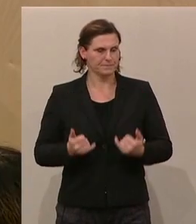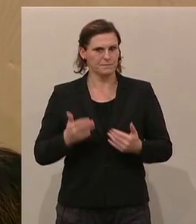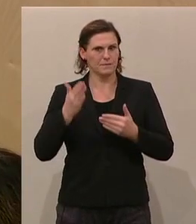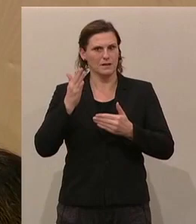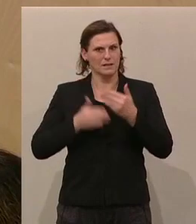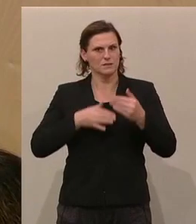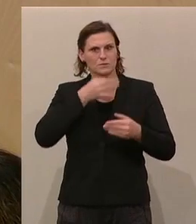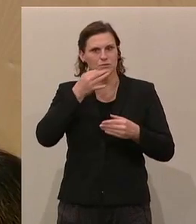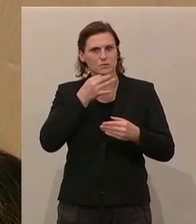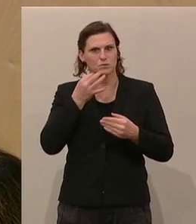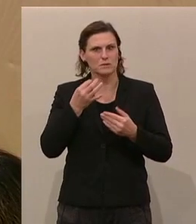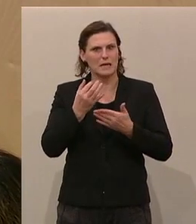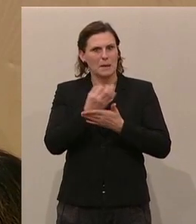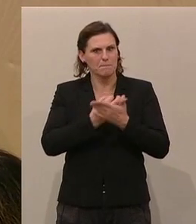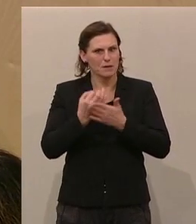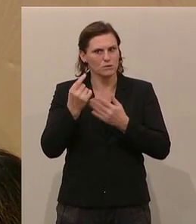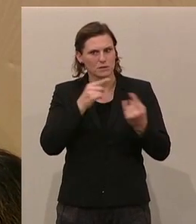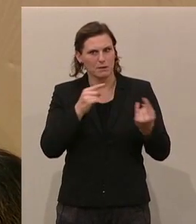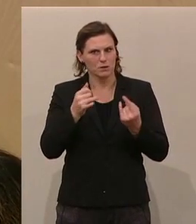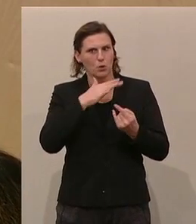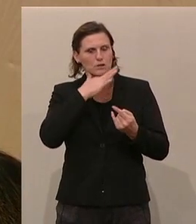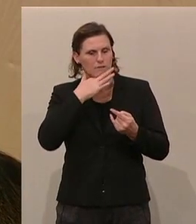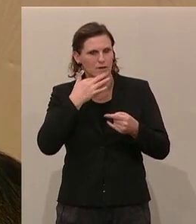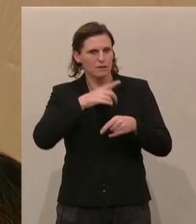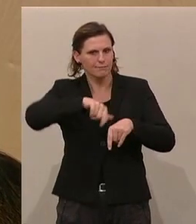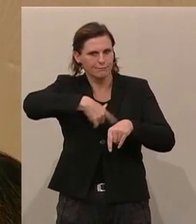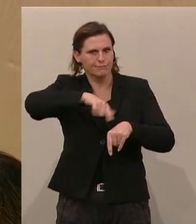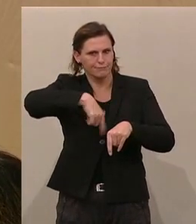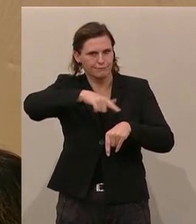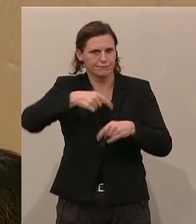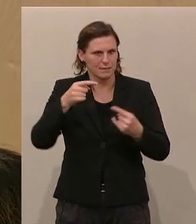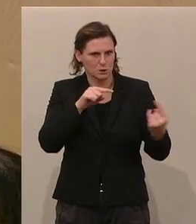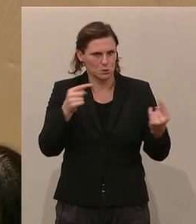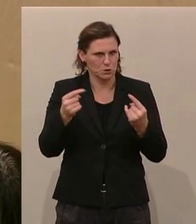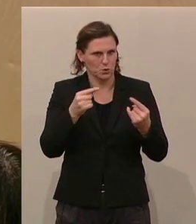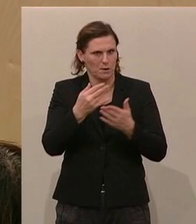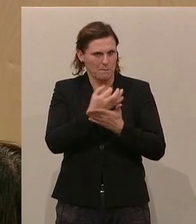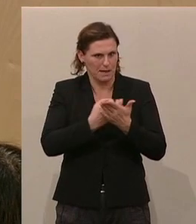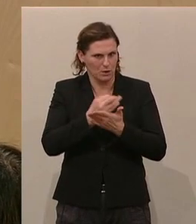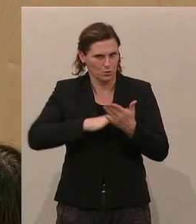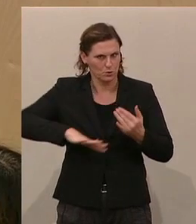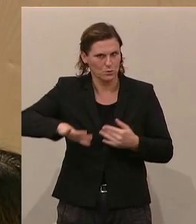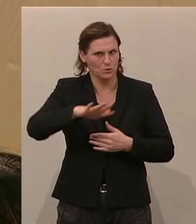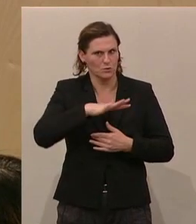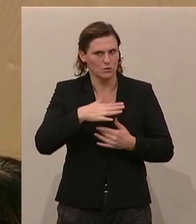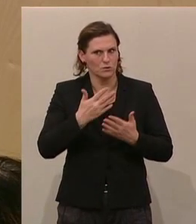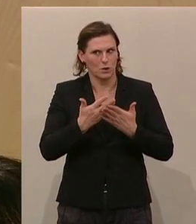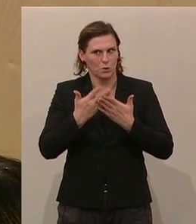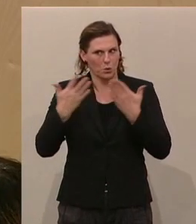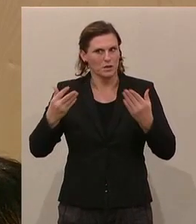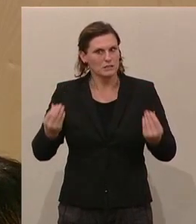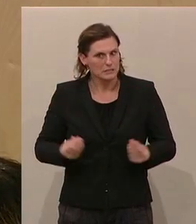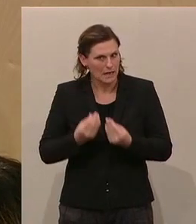Bildungsdebatte ist, die wir heute sehr ausführlich führen konnten und, glaube ich, auch in großen Zügen